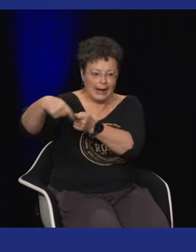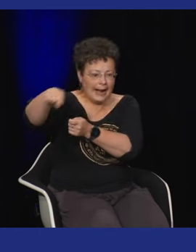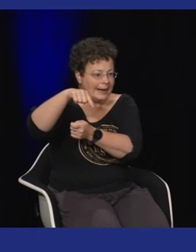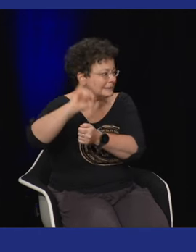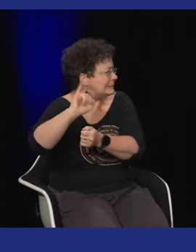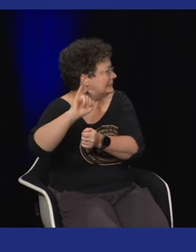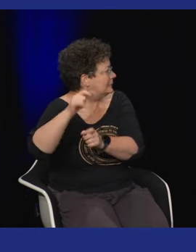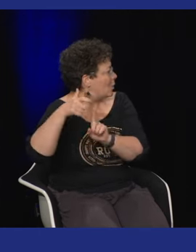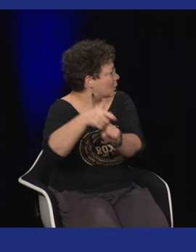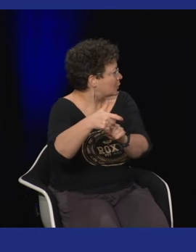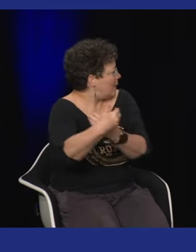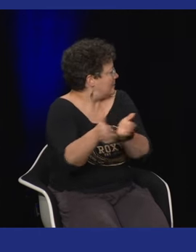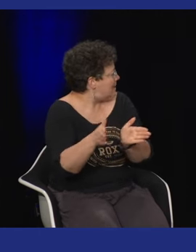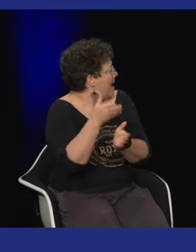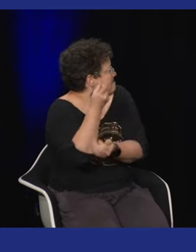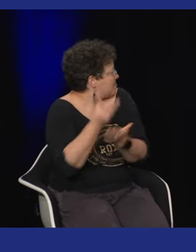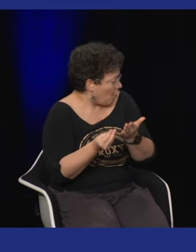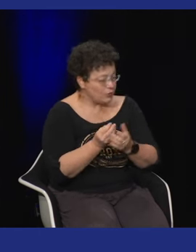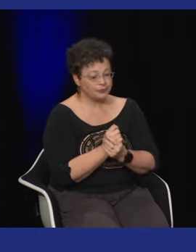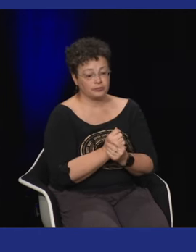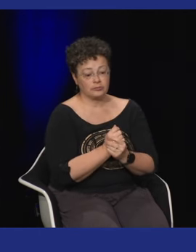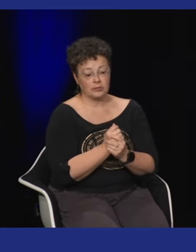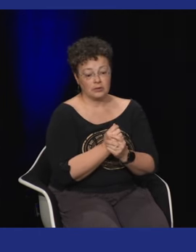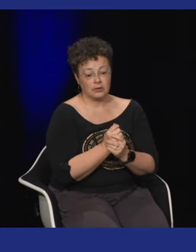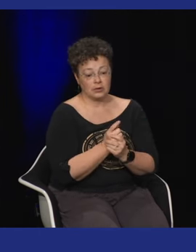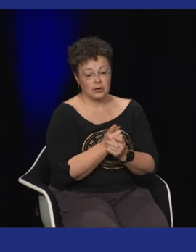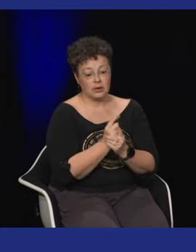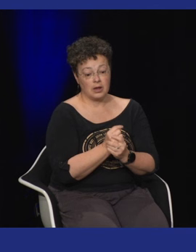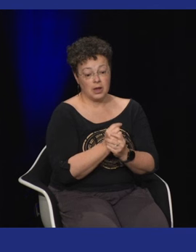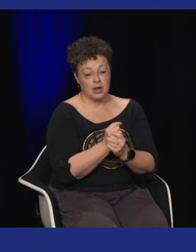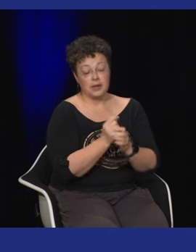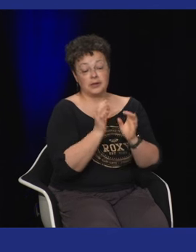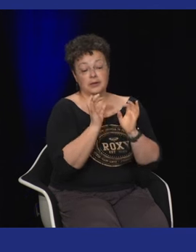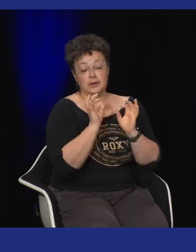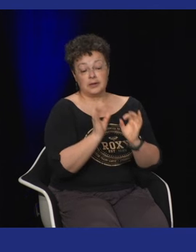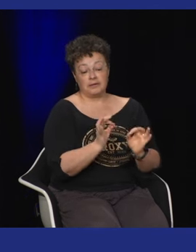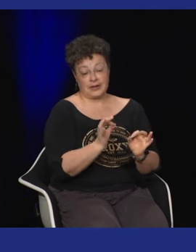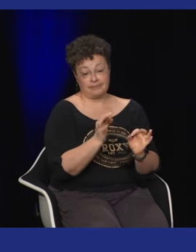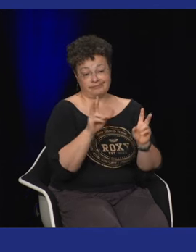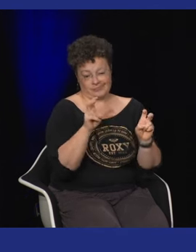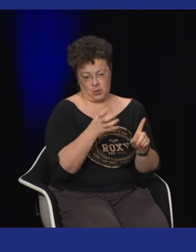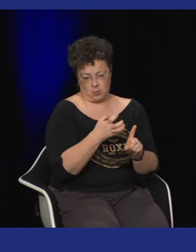parce qu'effectivement qui reprend qui contrôle qui cadre donc ça ça manque aujourd'hui